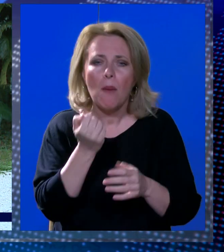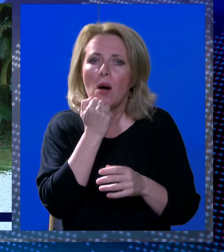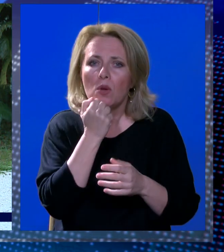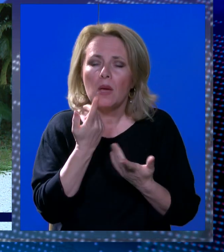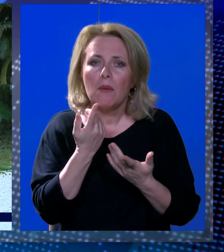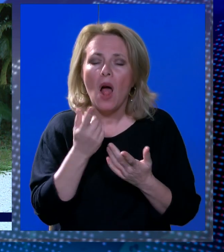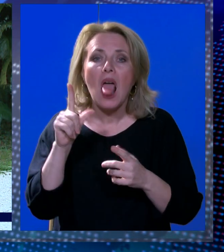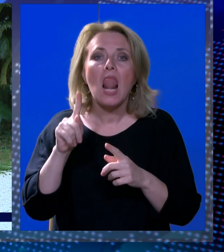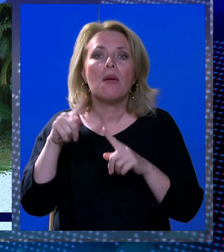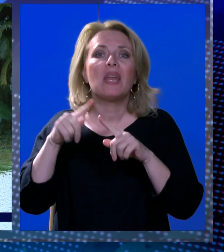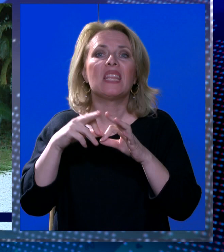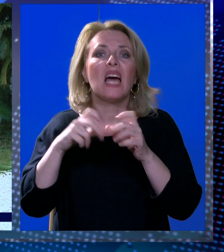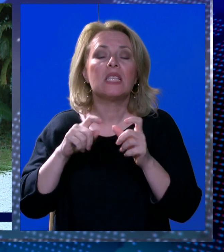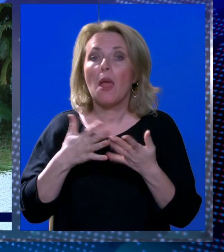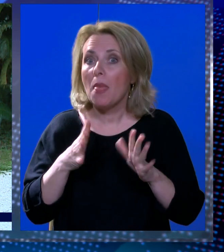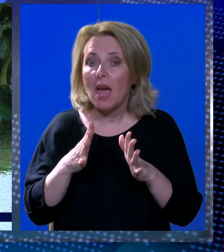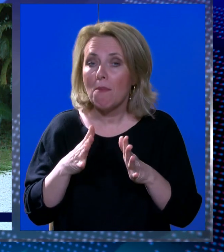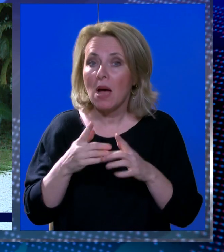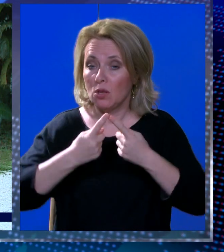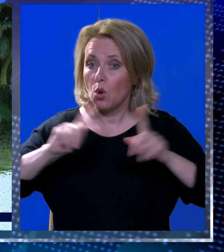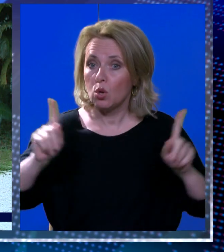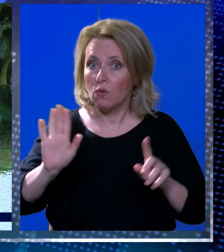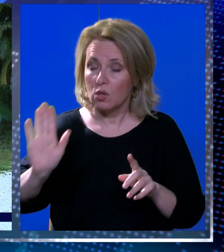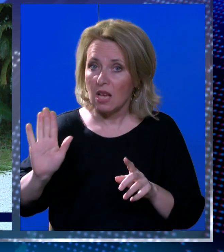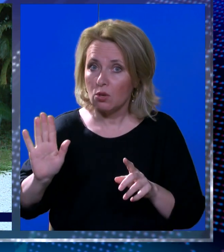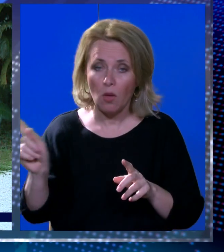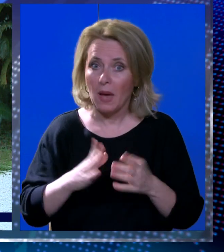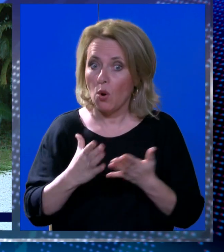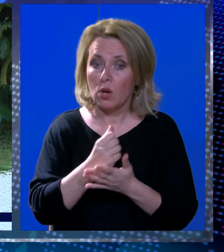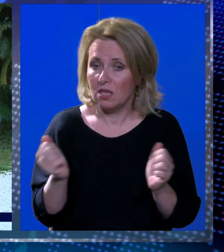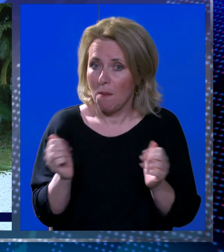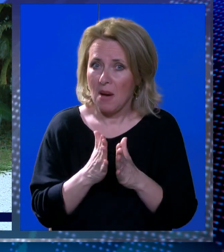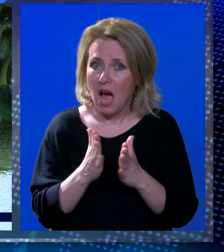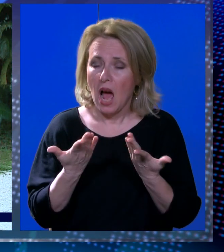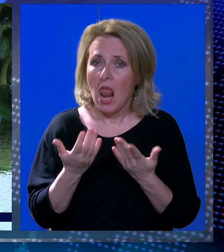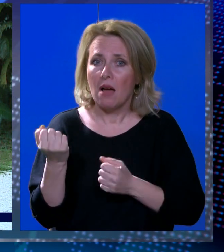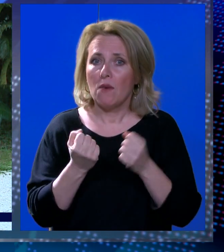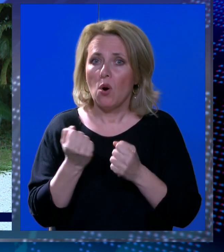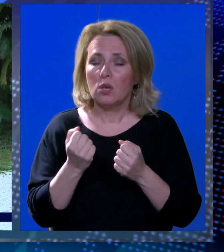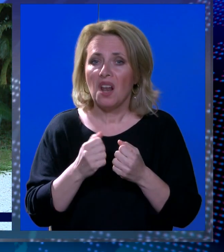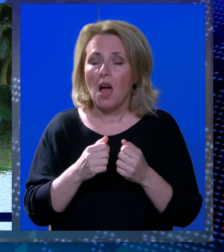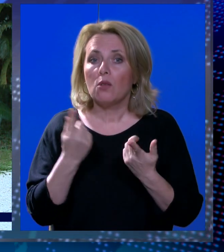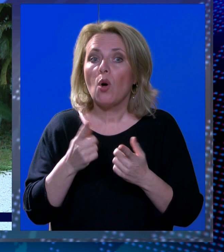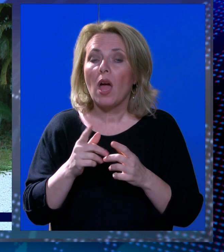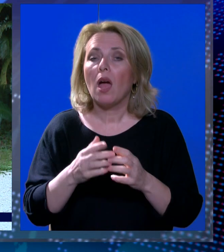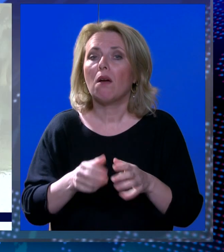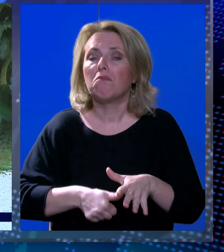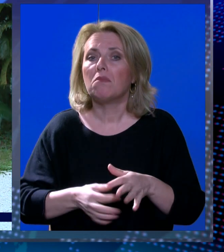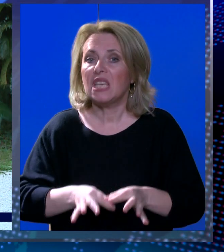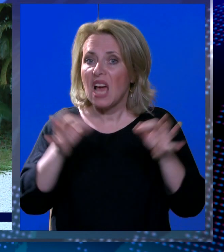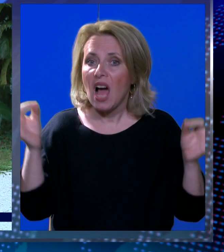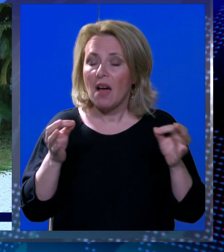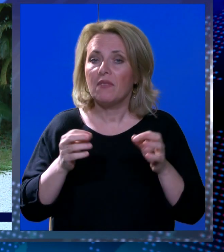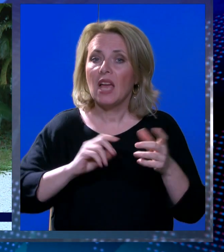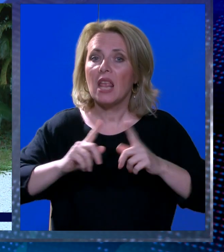Libertas to nema dozvolu za to, niti koristi takva vozila. Libertas je znači što je javni linijski prijevoz, povremeni prijevoz,